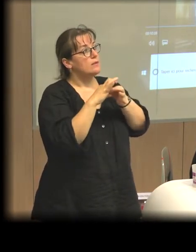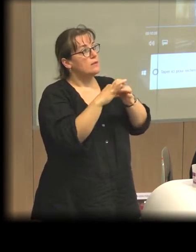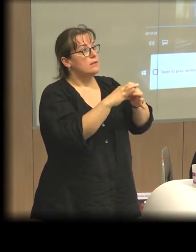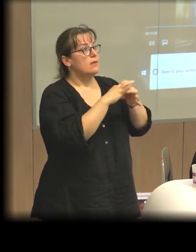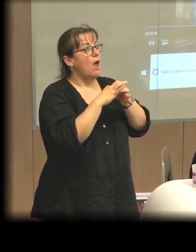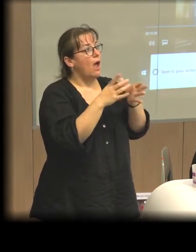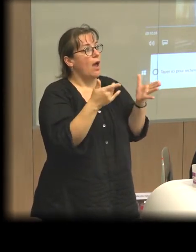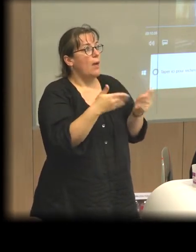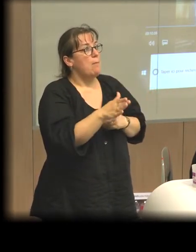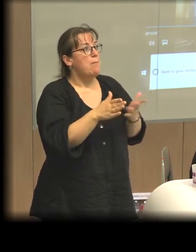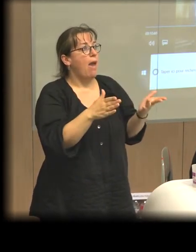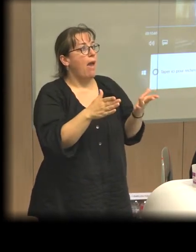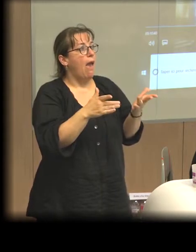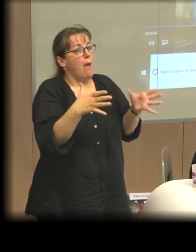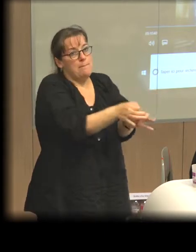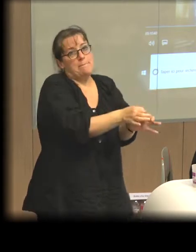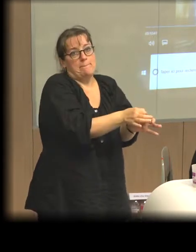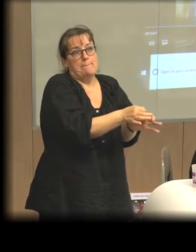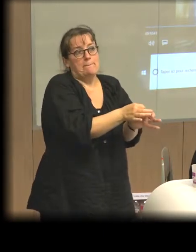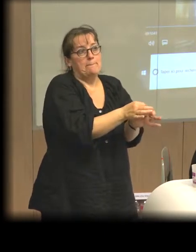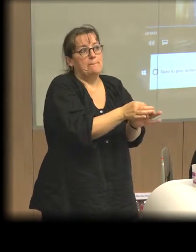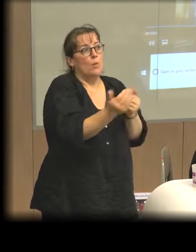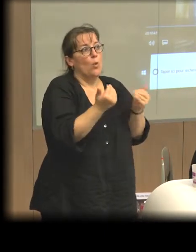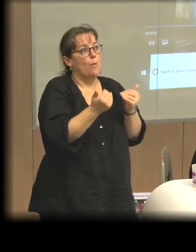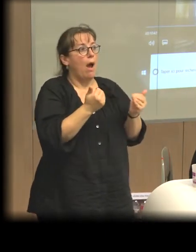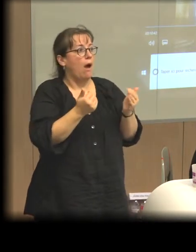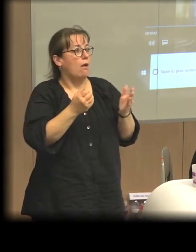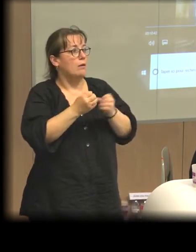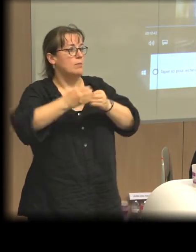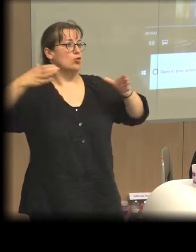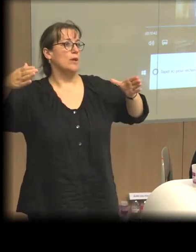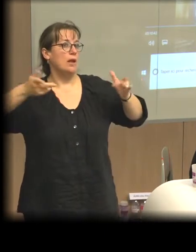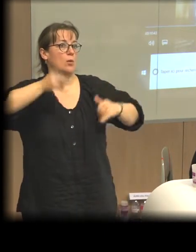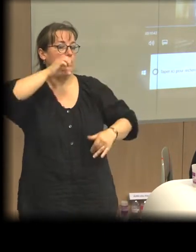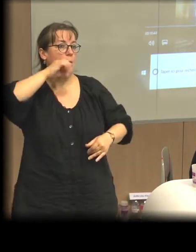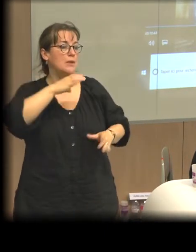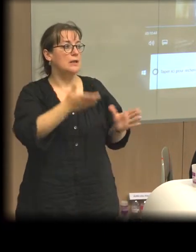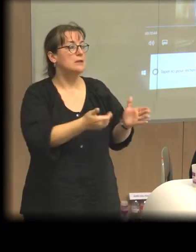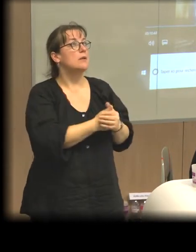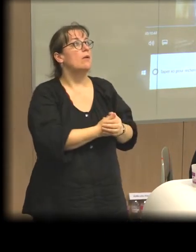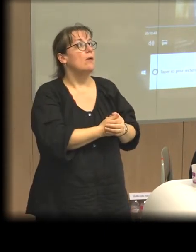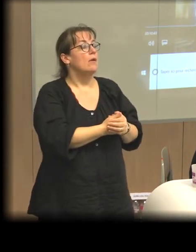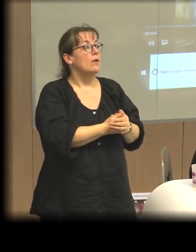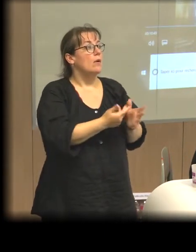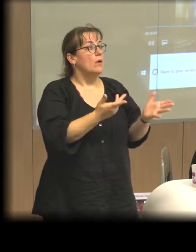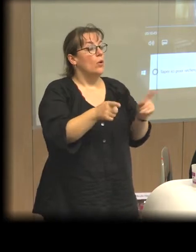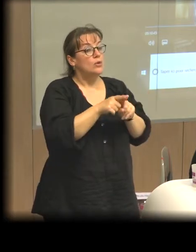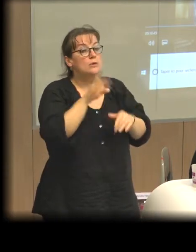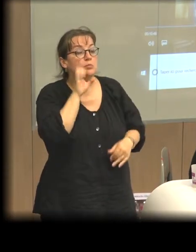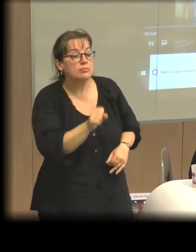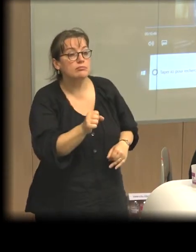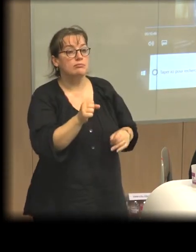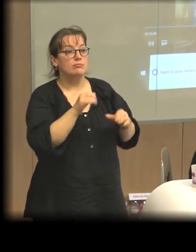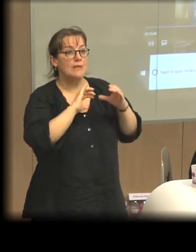marginale dans le modèle économique dominant, à travers ce qui a été admis en